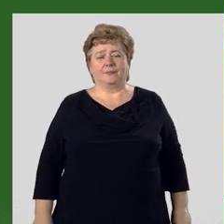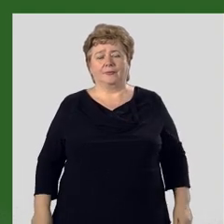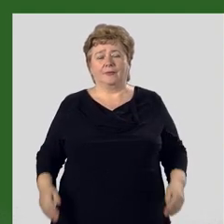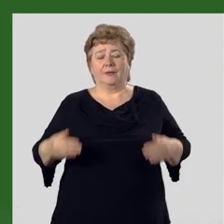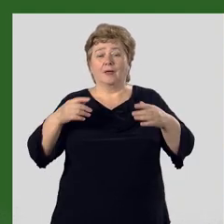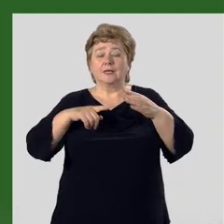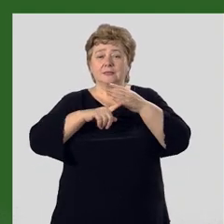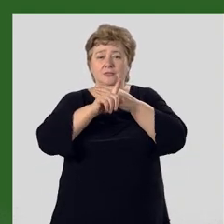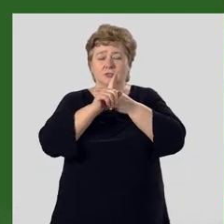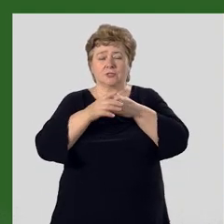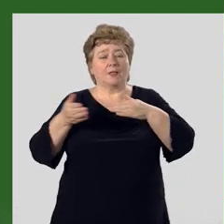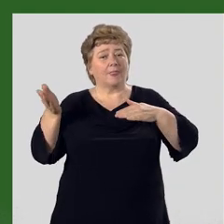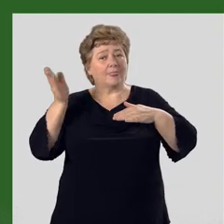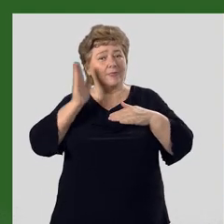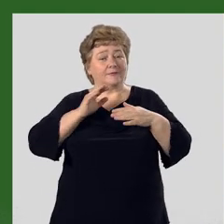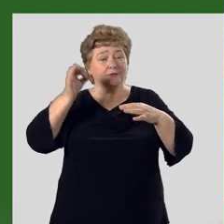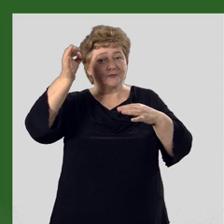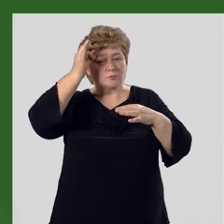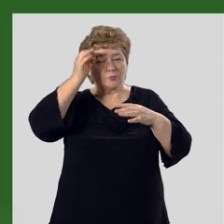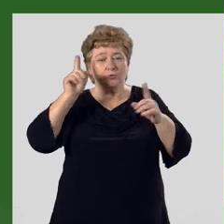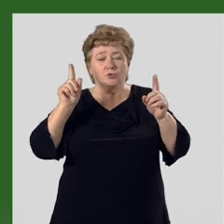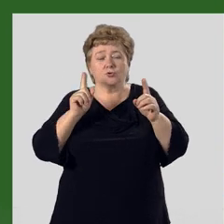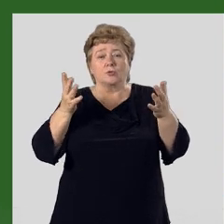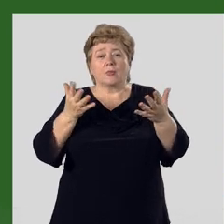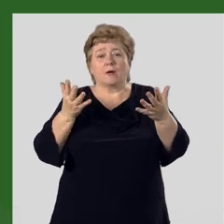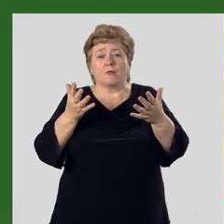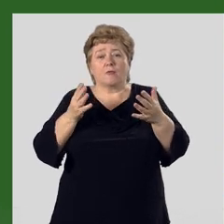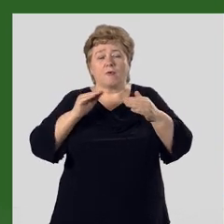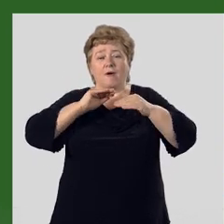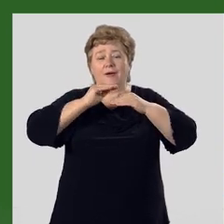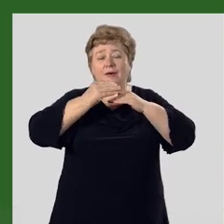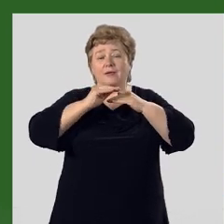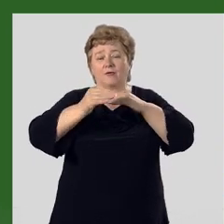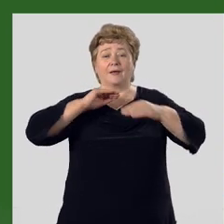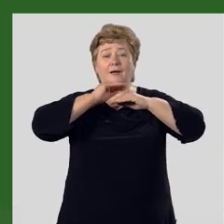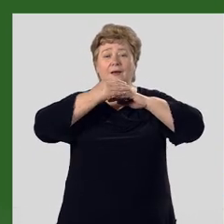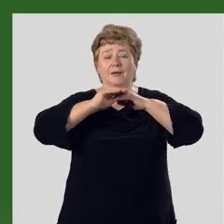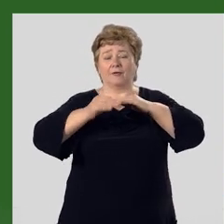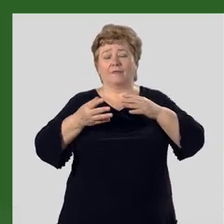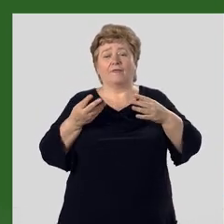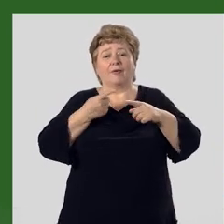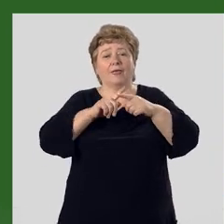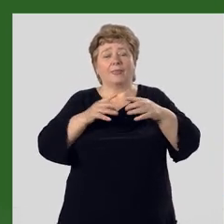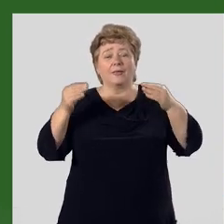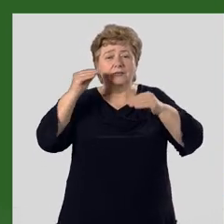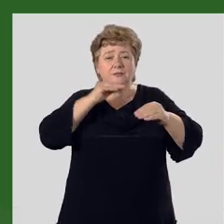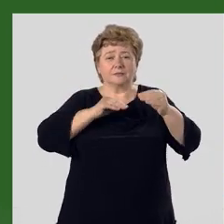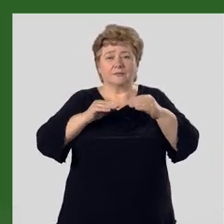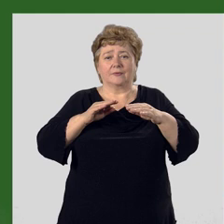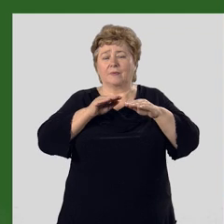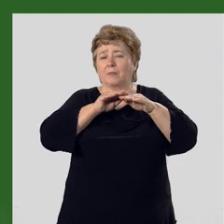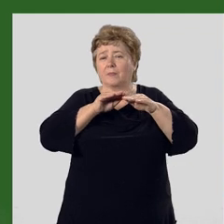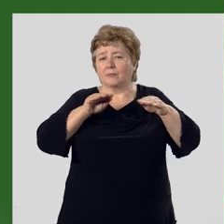Но вначале давайте с вами вспомним, что такое рельеф. Рельеф – это совокупность